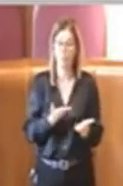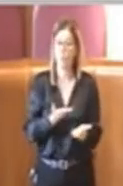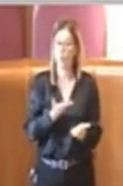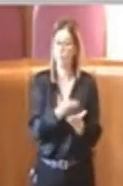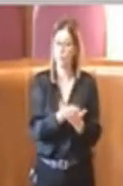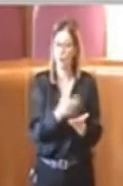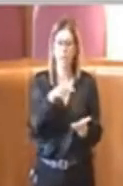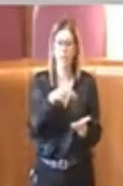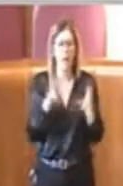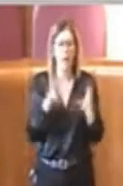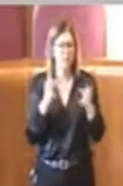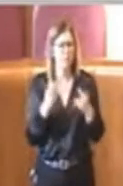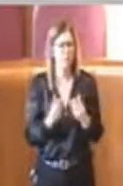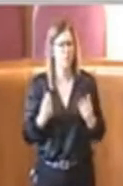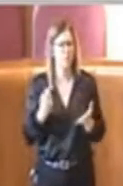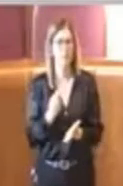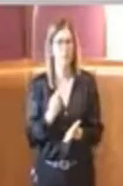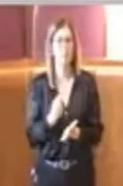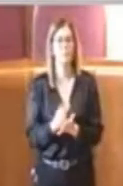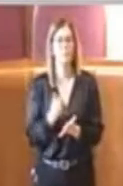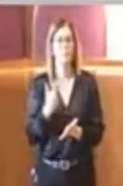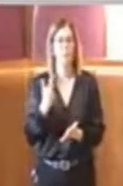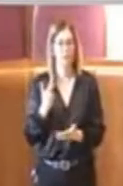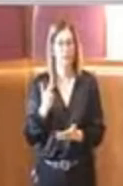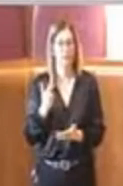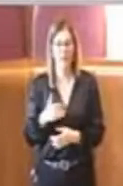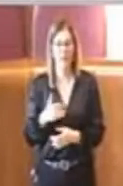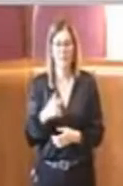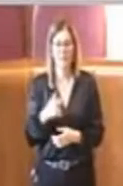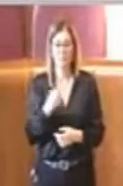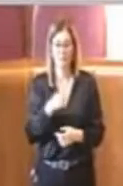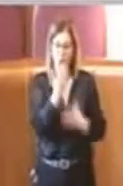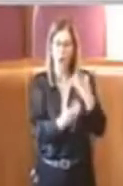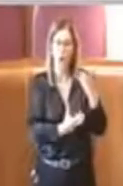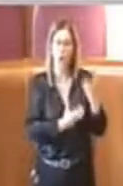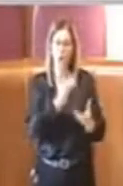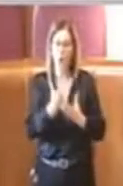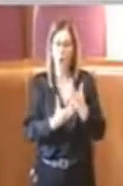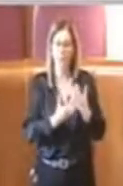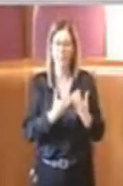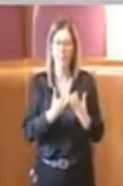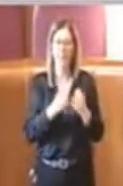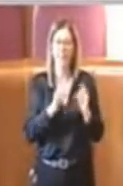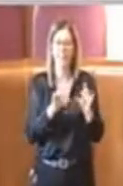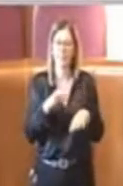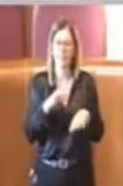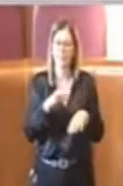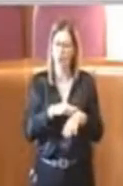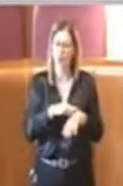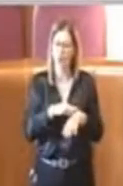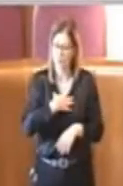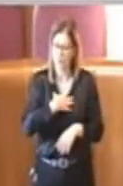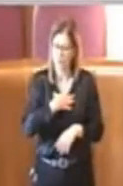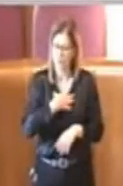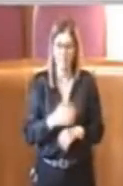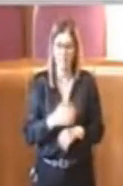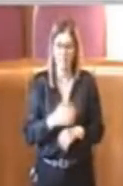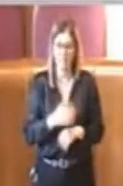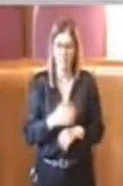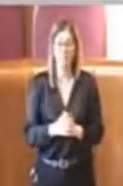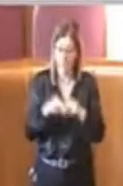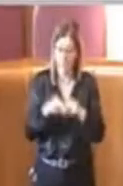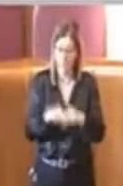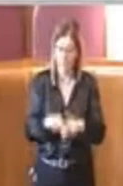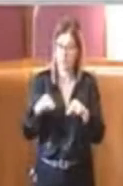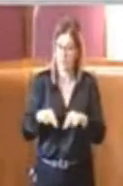importante che è quello dei roghi tossici, negli ultimi anni le forze di